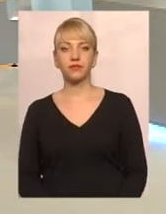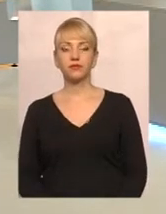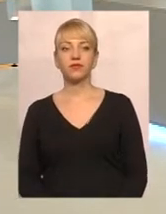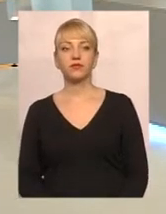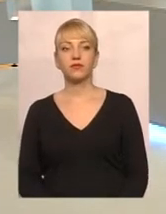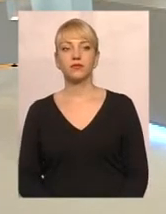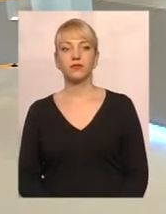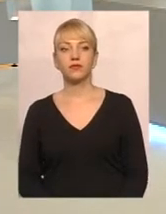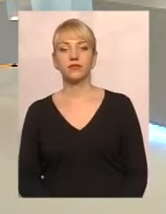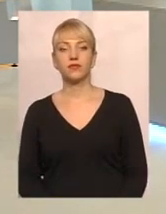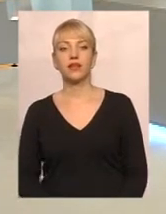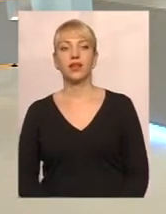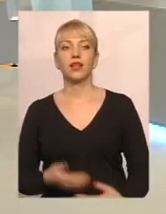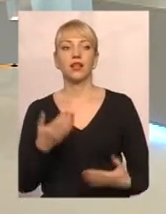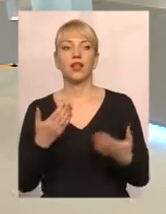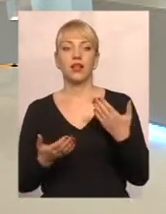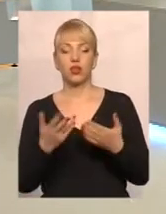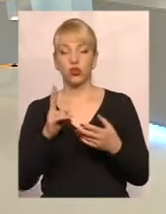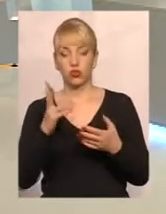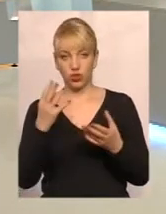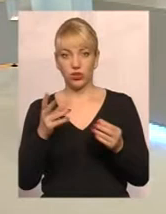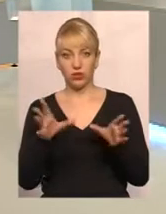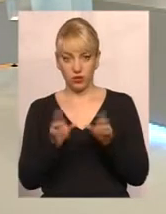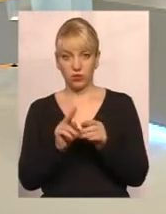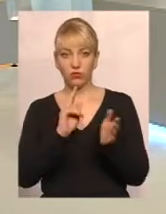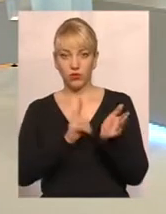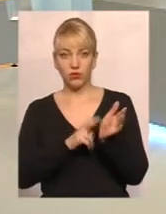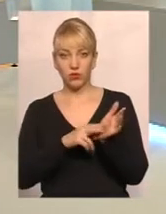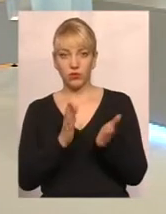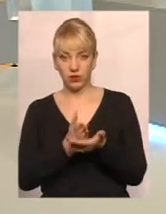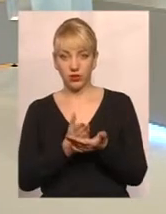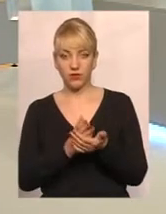Ну, якщо ще хтось зареєстрований з вами, да, крім студента?